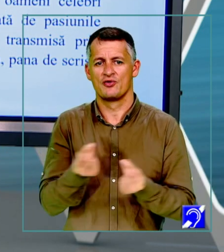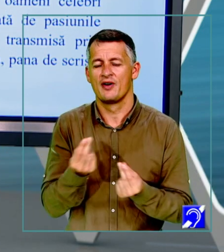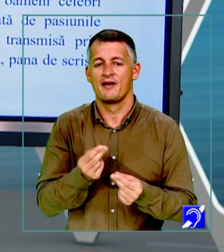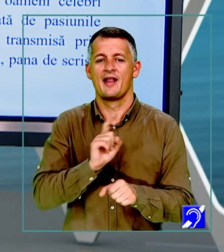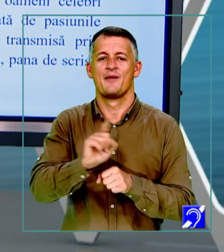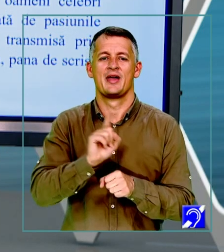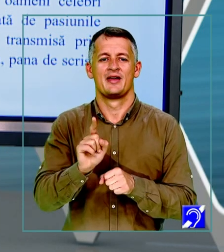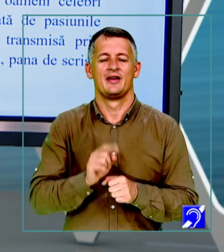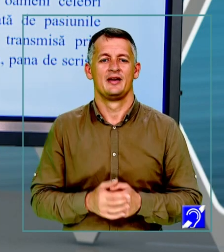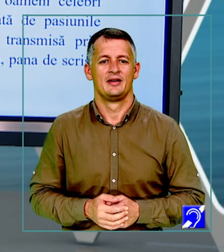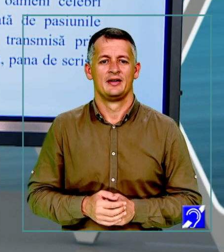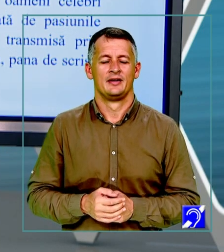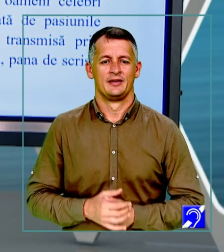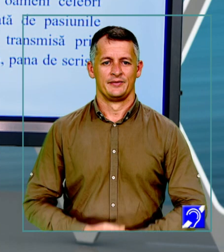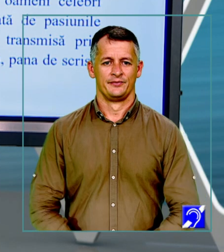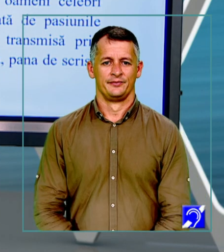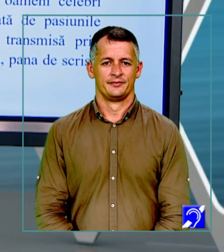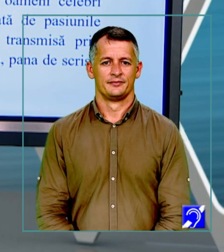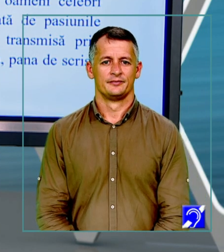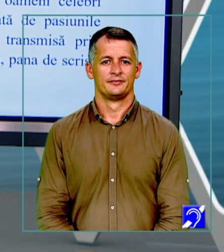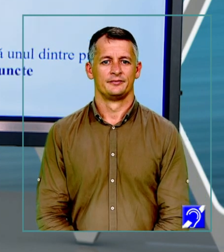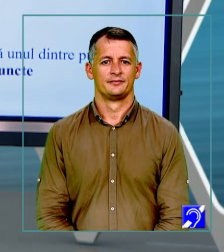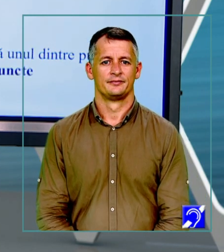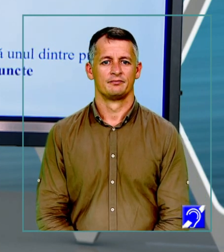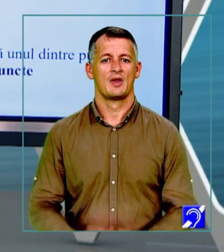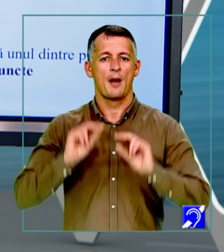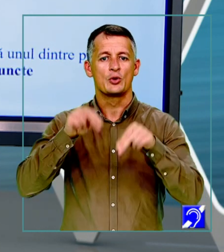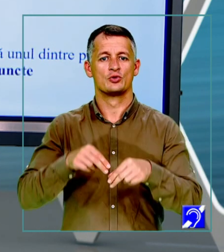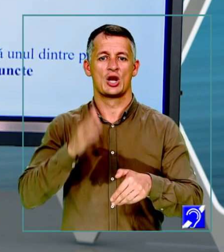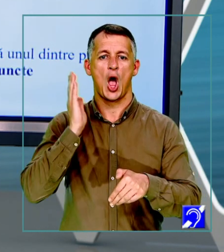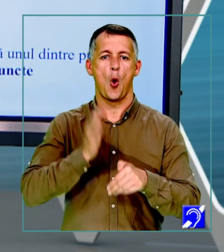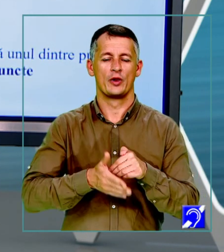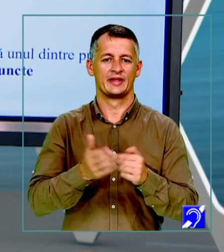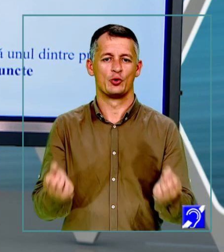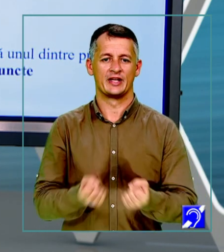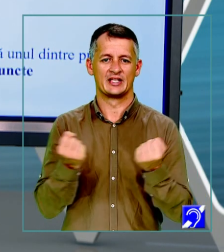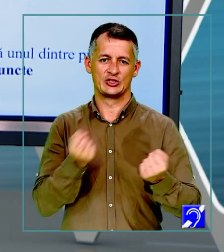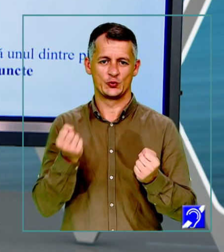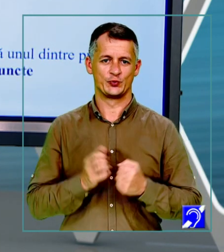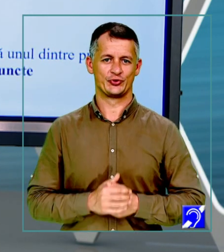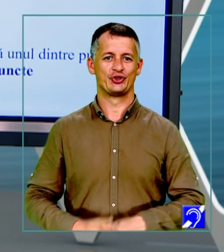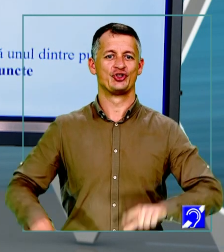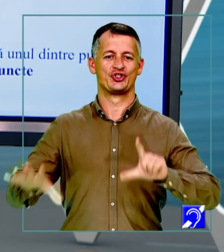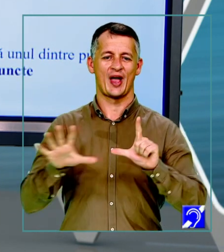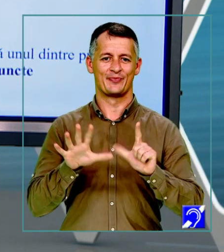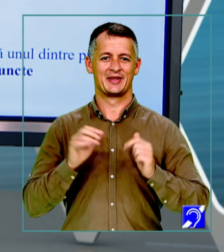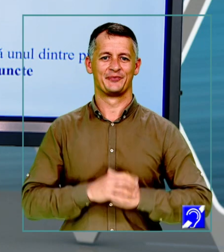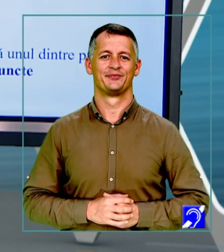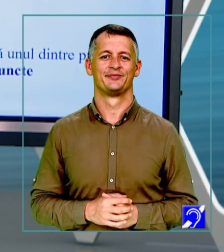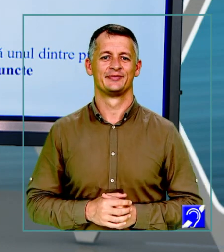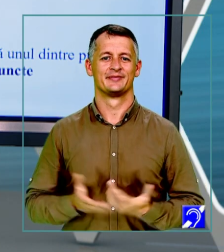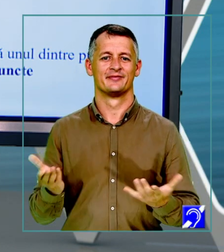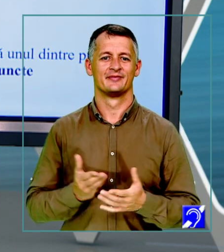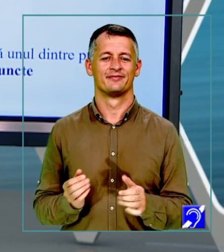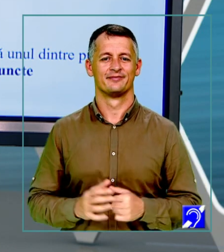elemente de detaliu. Am ajuns la ultimul exercițiu, exercițiul șapte, care